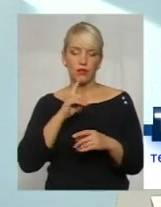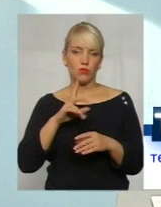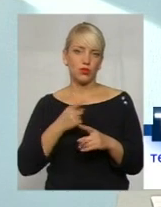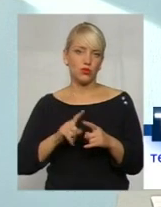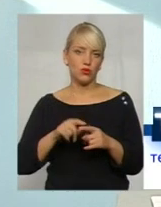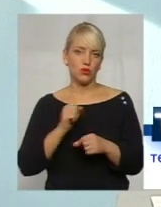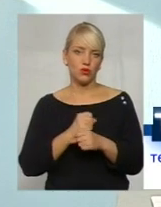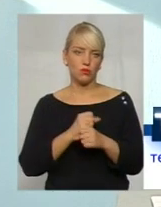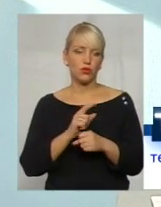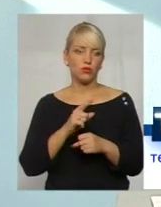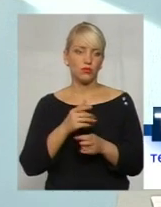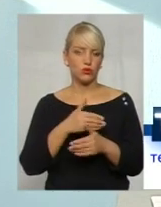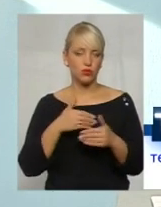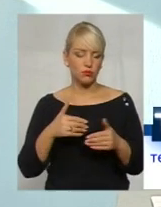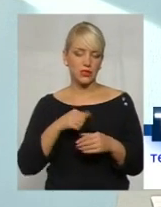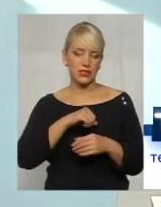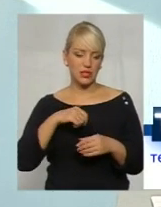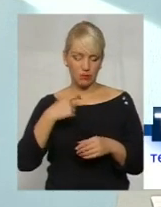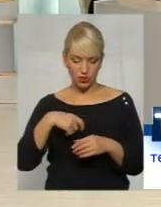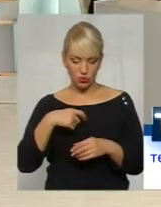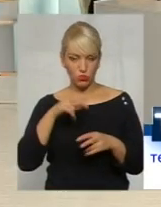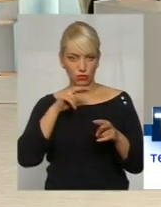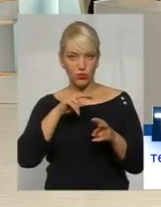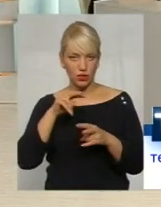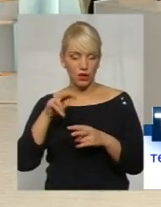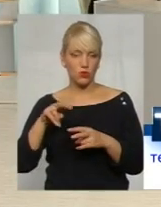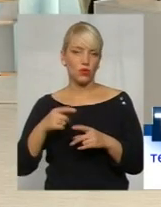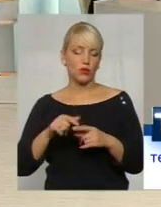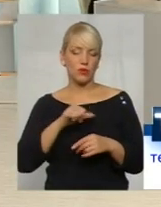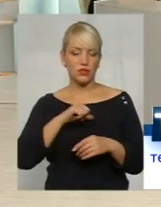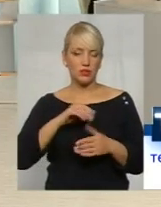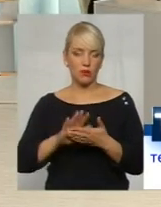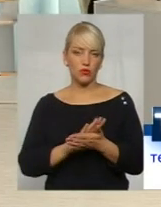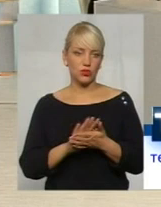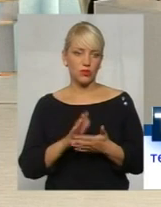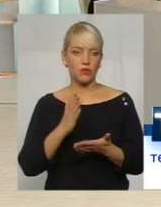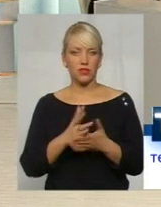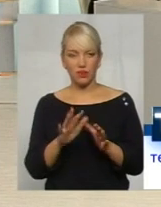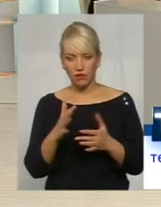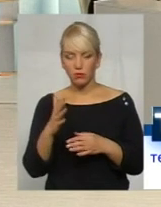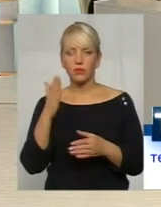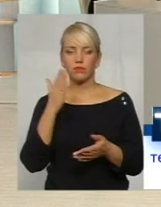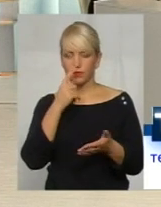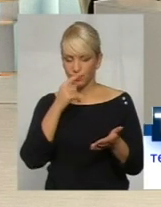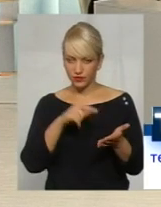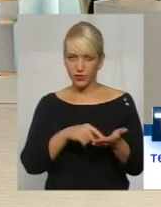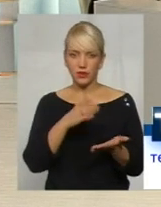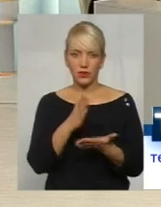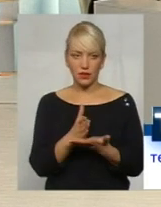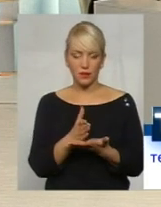ми самі за собою слідкуємо, очищуємося. Не без того випадки якісь, може, бувають, але